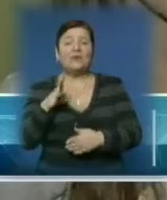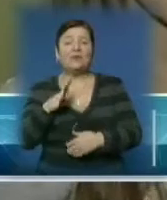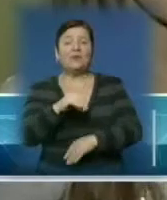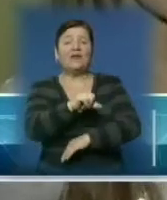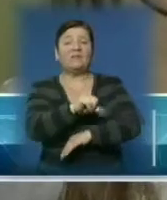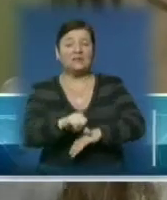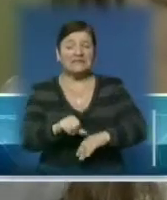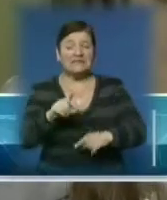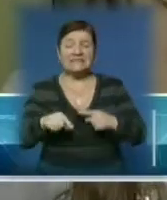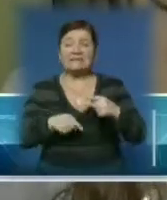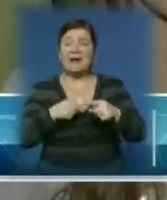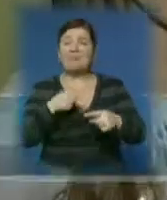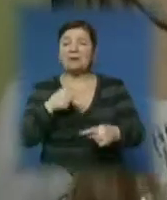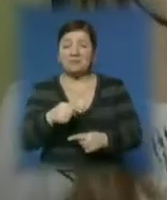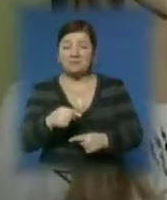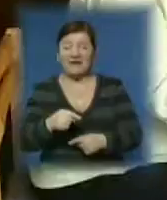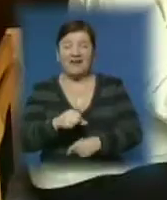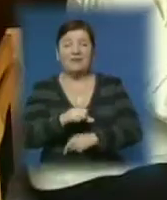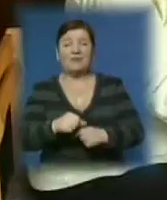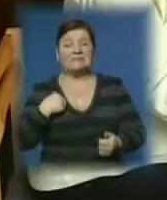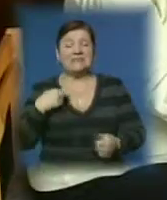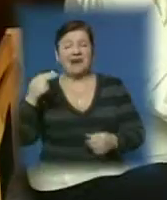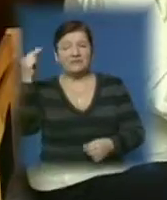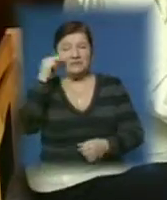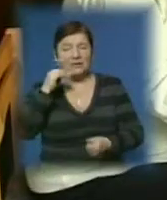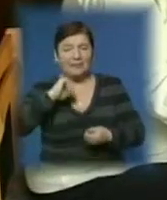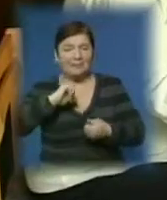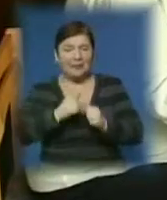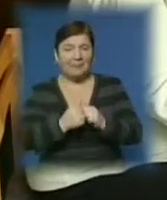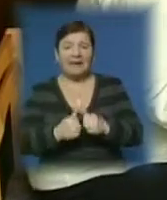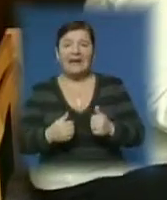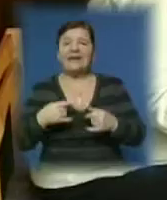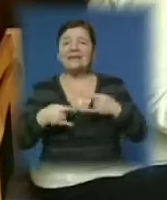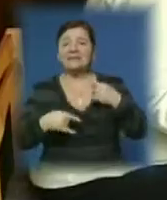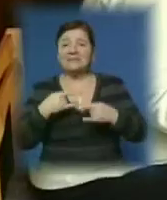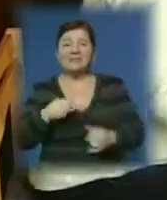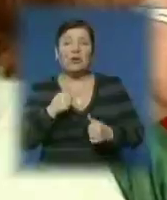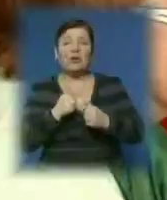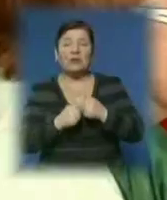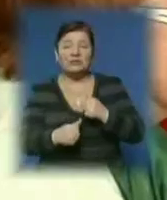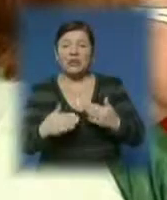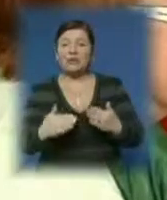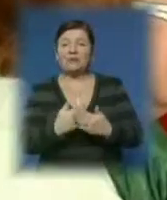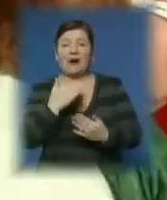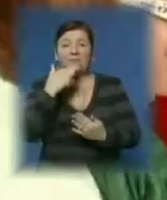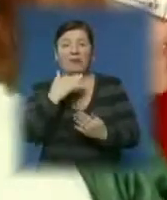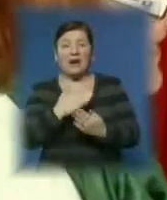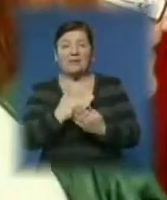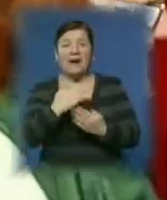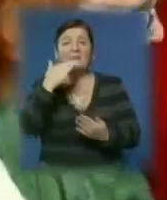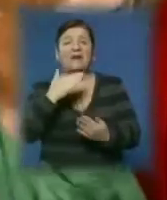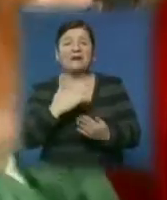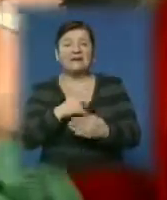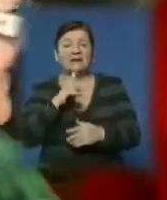це було за межами студії. Я вчила такс на пам'ять. Телевізійний конкурс триває з червня. Щотижня в ефірі – нова програма. Передача, яку